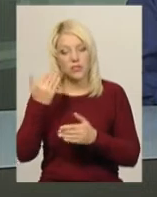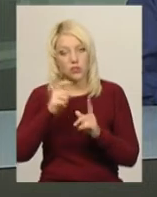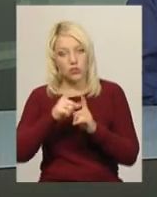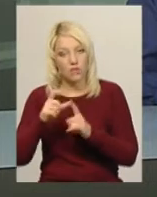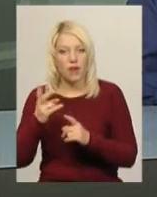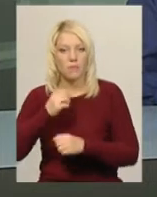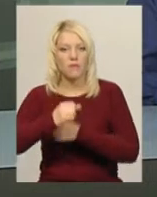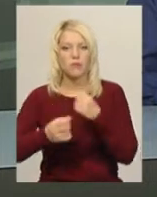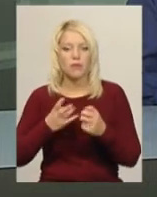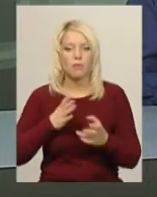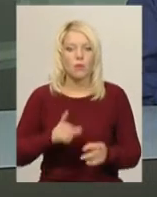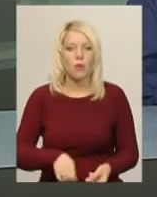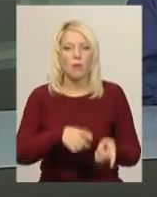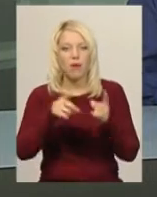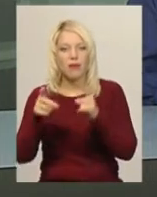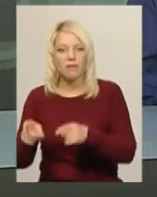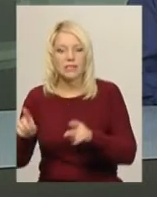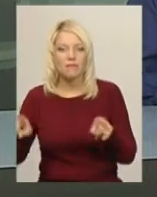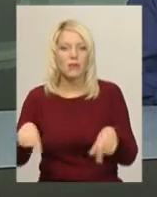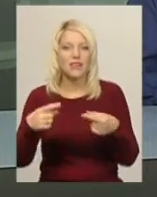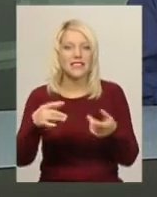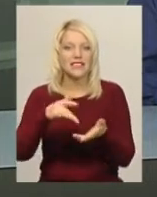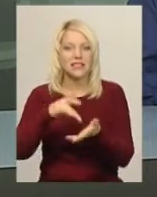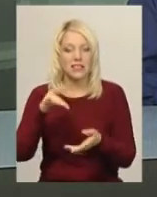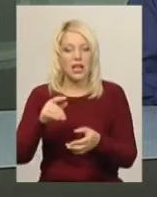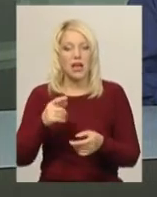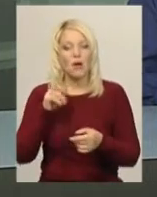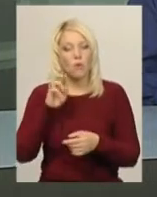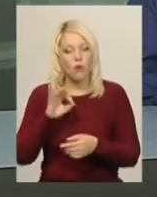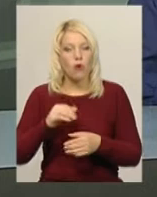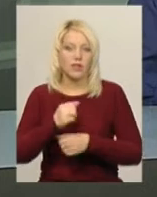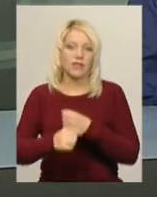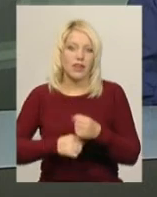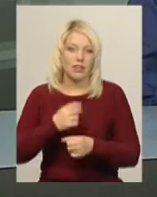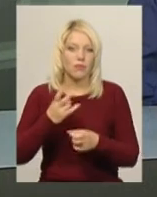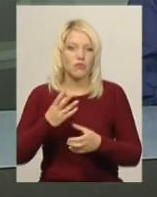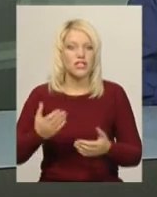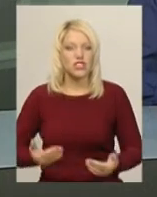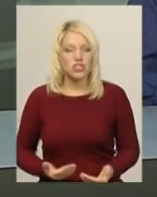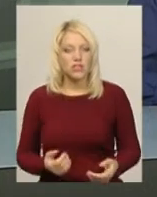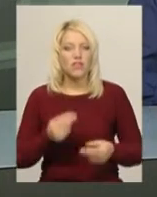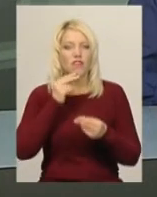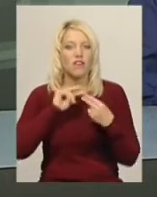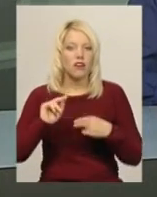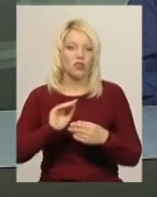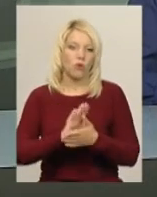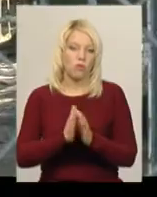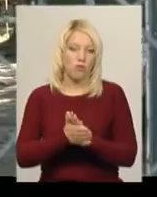реабілітаційних центрів. Адже, каже Олександр Боднарчук, тварини повинні жити в кращих умовах. Подробиці в сюжеті.